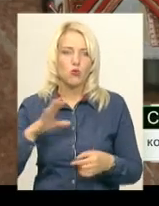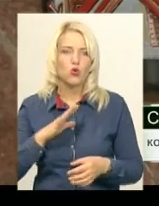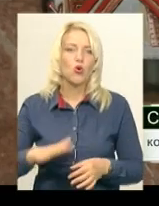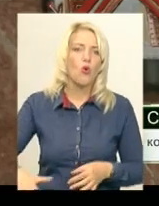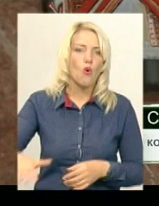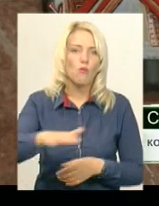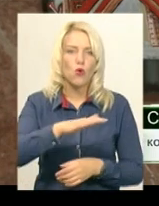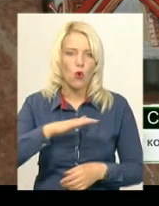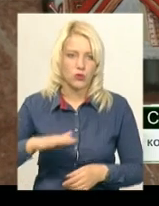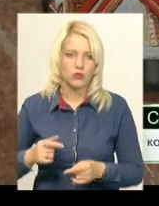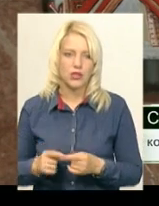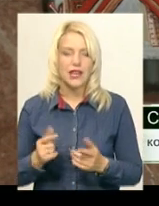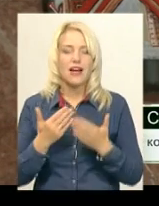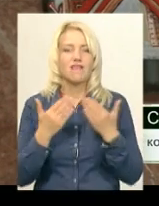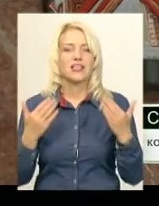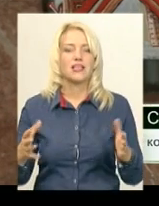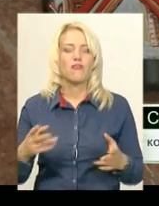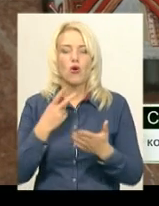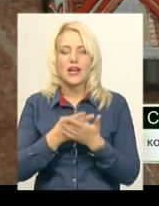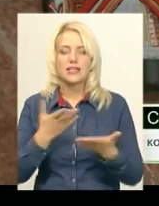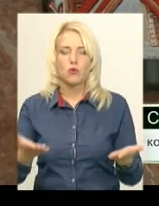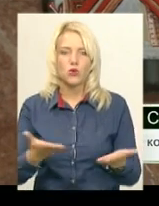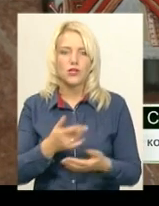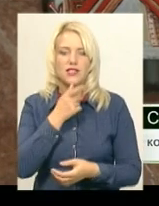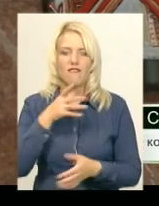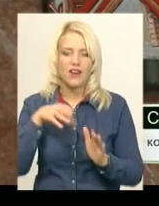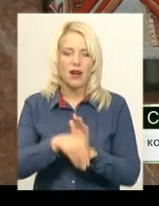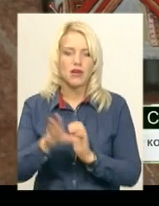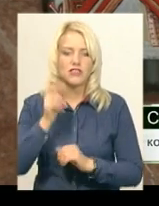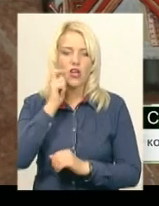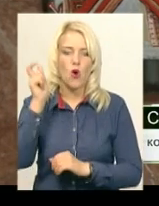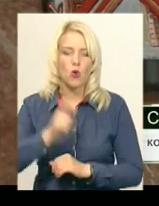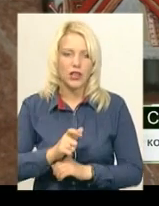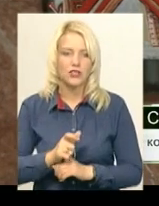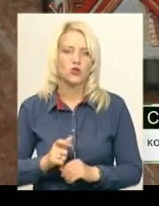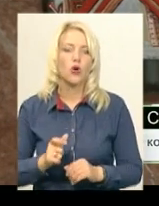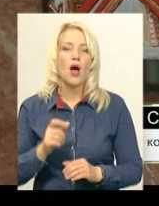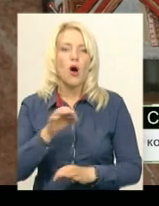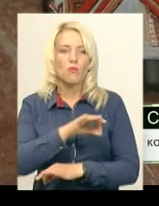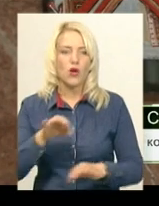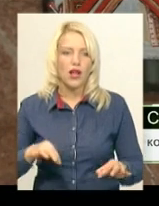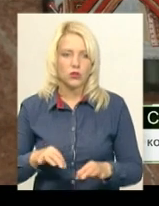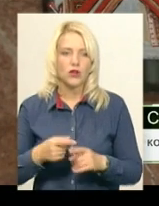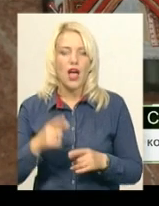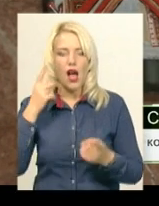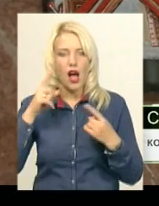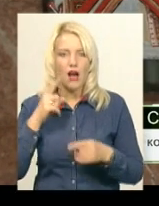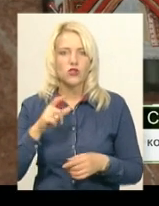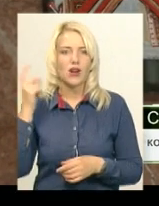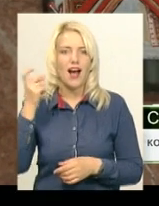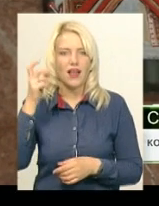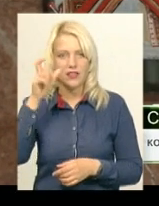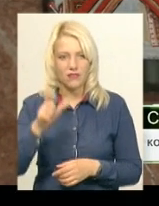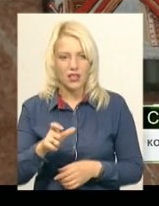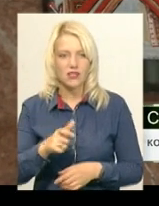-експресія» Євгена Овчарика експонується у рамках всеукраїнського проєкту «Порцеляновий ренесанс України», автори якого, зокрема, харків'янин